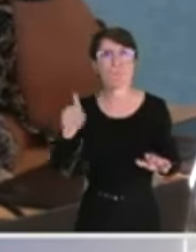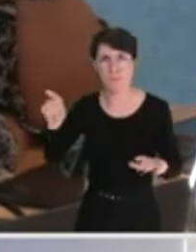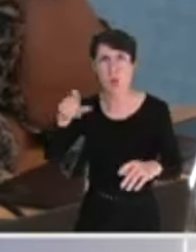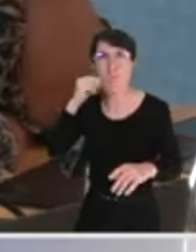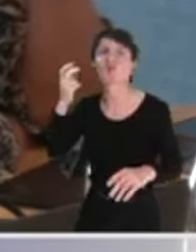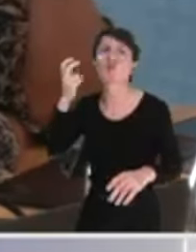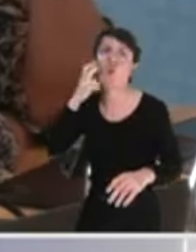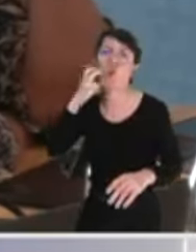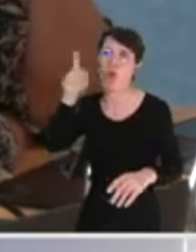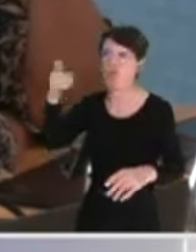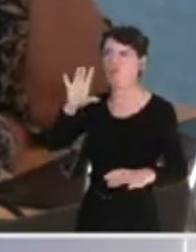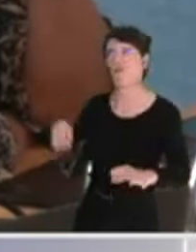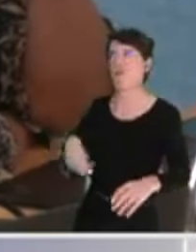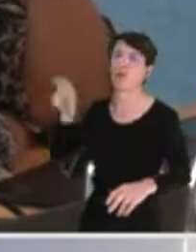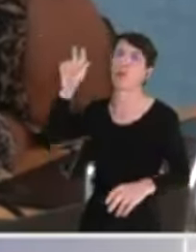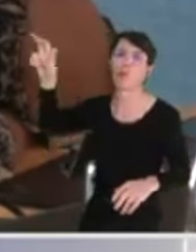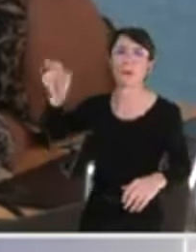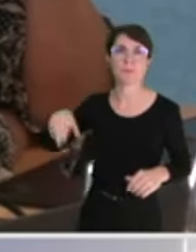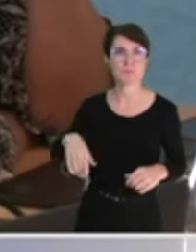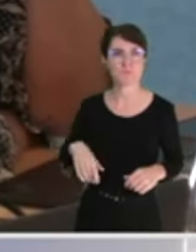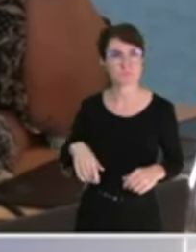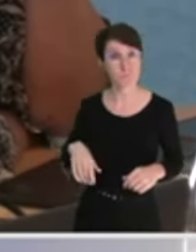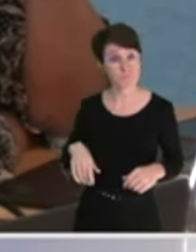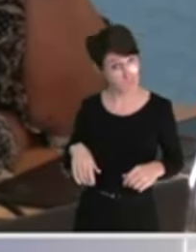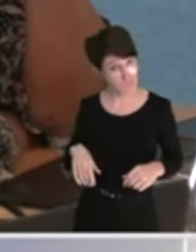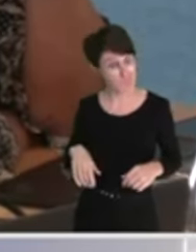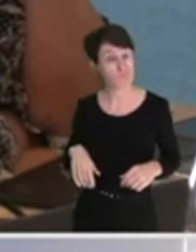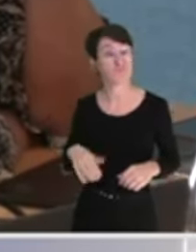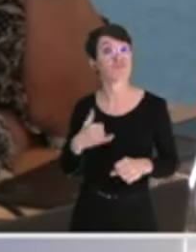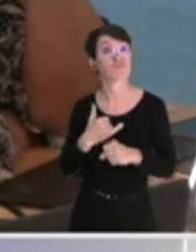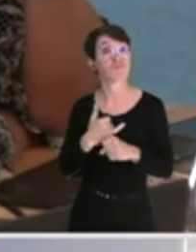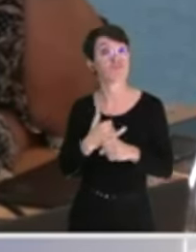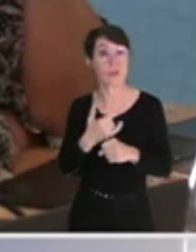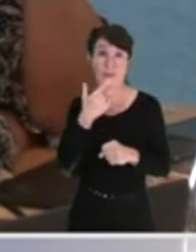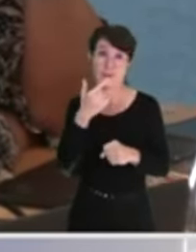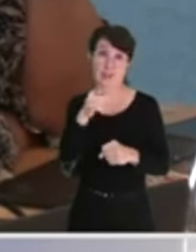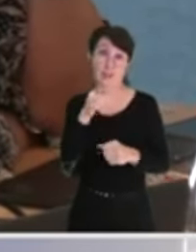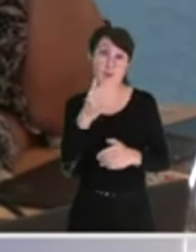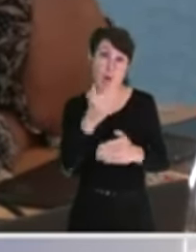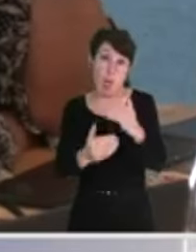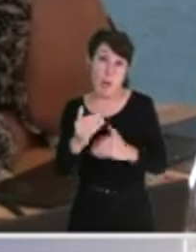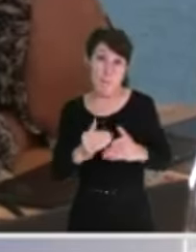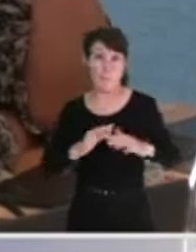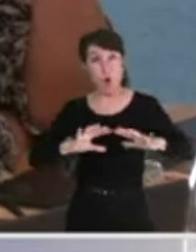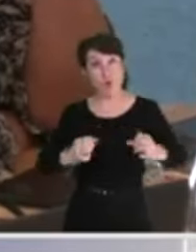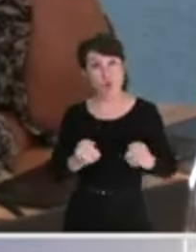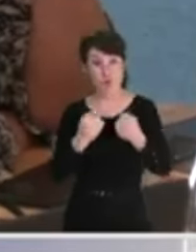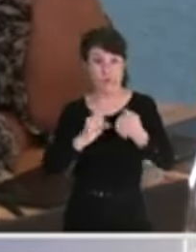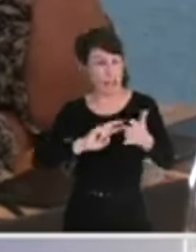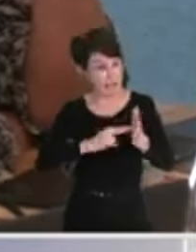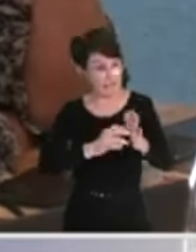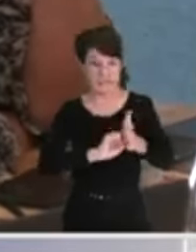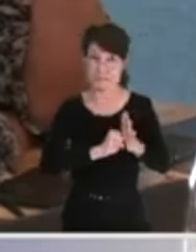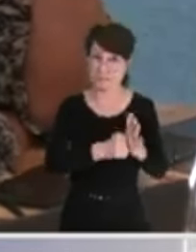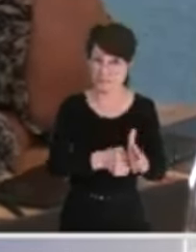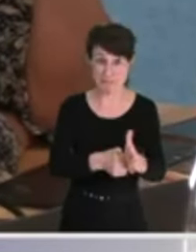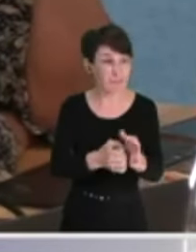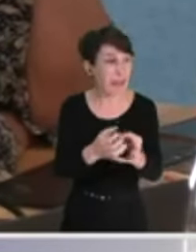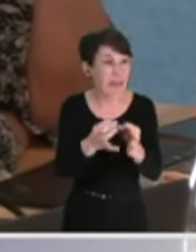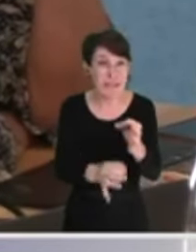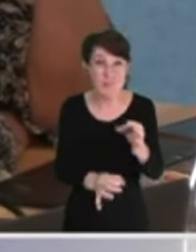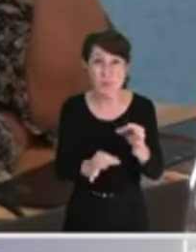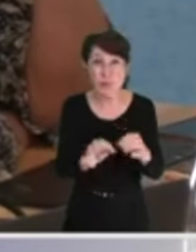si j'ai bien lu, et que désormais ce plan que vous avez dû faire d'austérité, qui n'a rien résolu, rien, c'était un plan